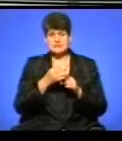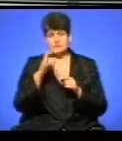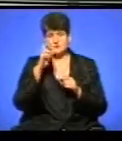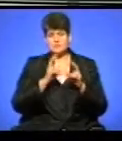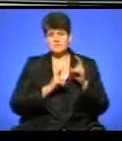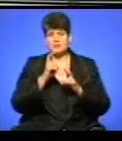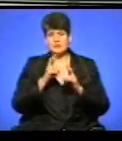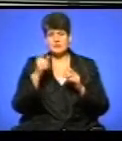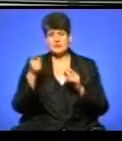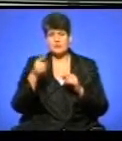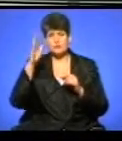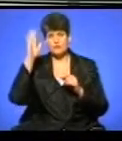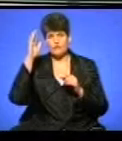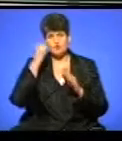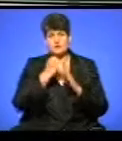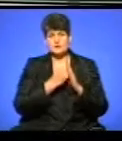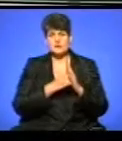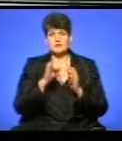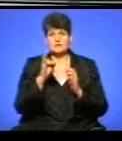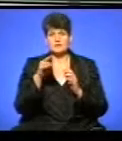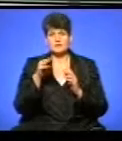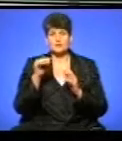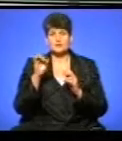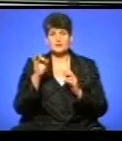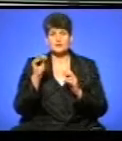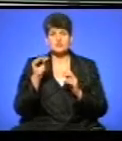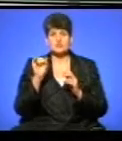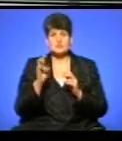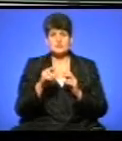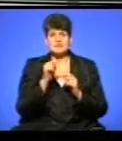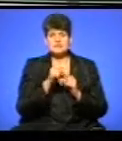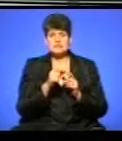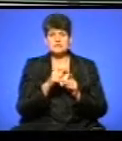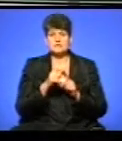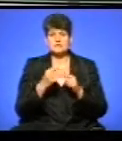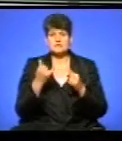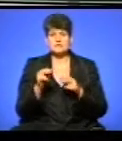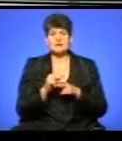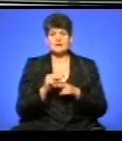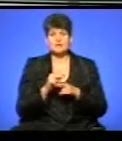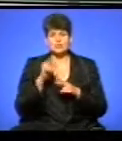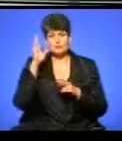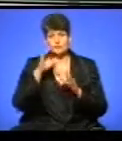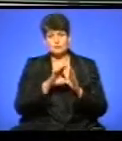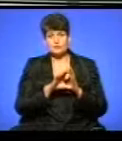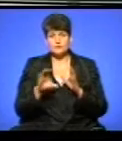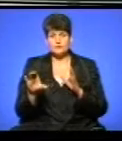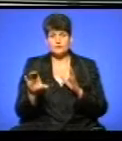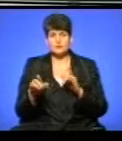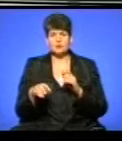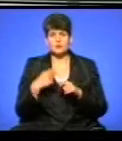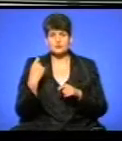підприємства Тернопільводоканал Наталія Турчин. За її словами, зараз ремонтують водопровідну мережу, яку пошкодило 26